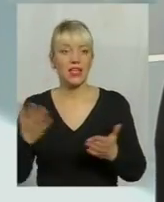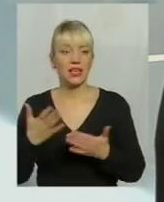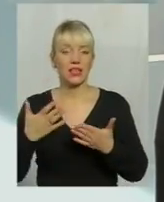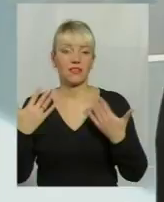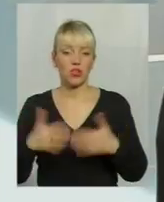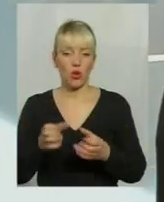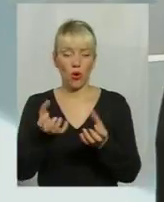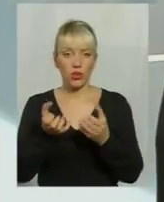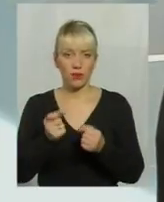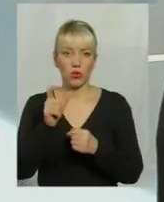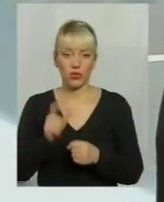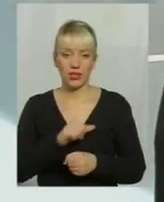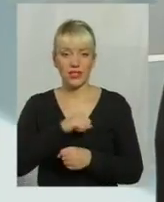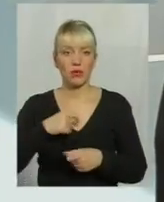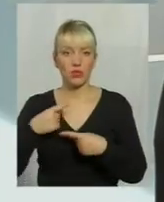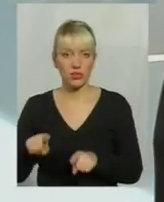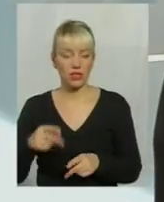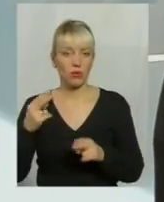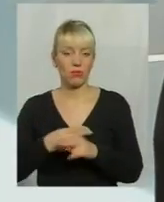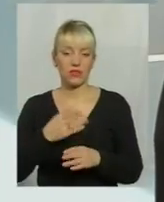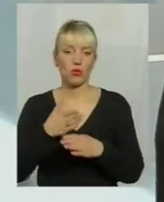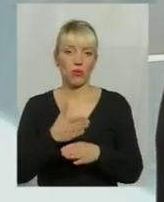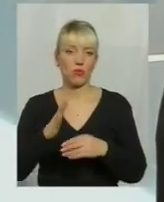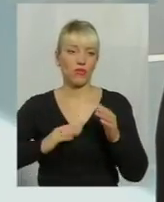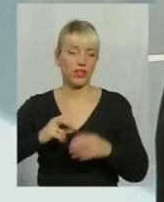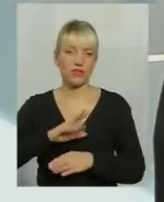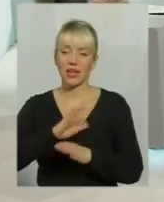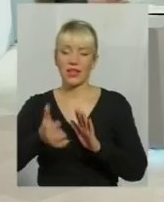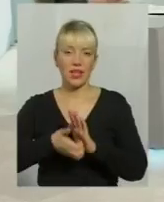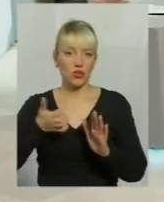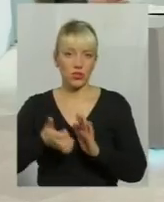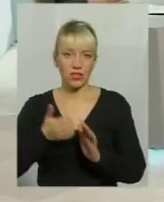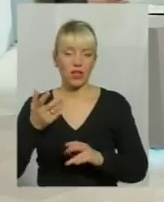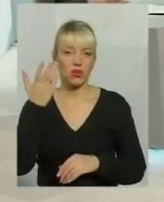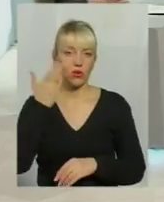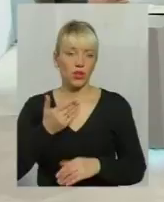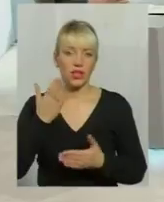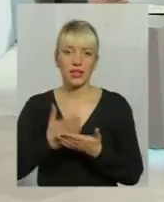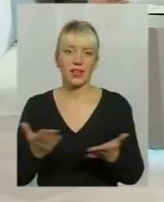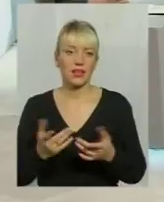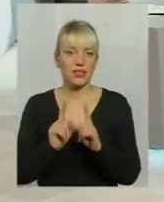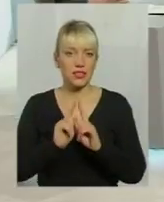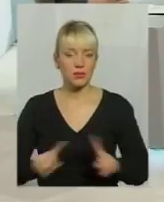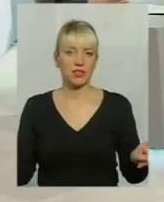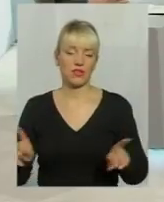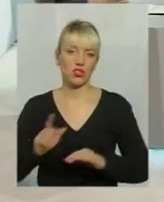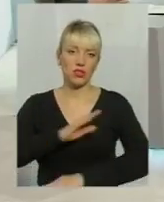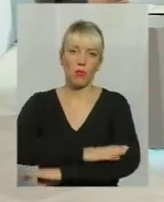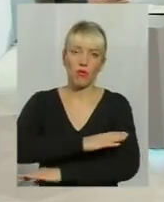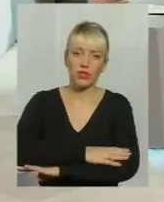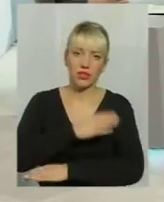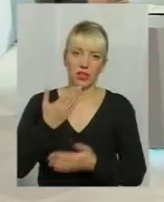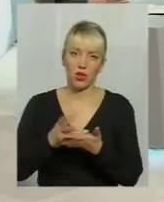отримує людина самостійно, або за допомогою фахівця, недостатньо, коли є якась специфічна поведінка, до